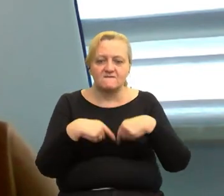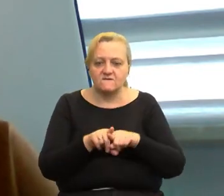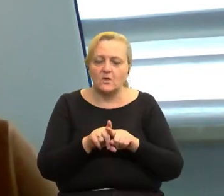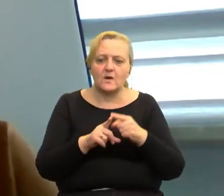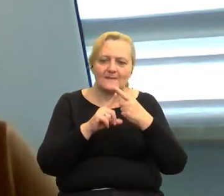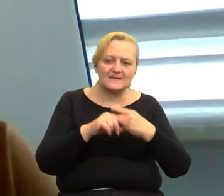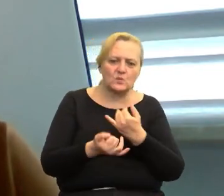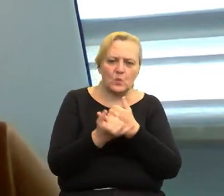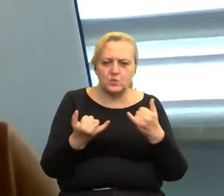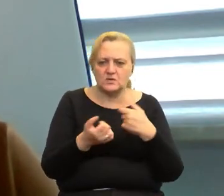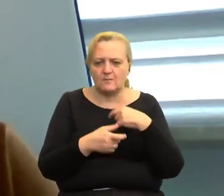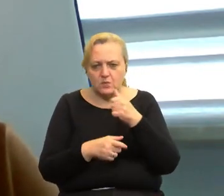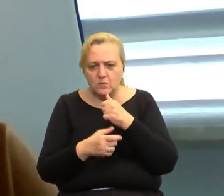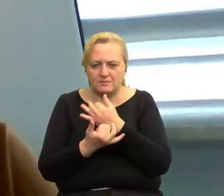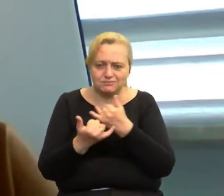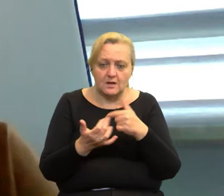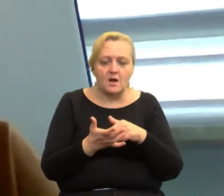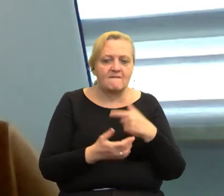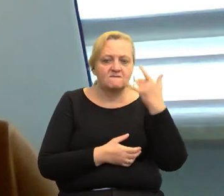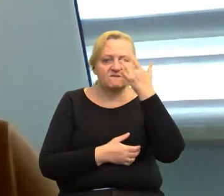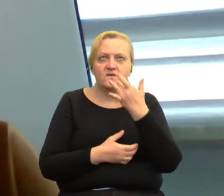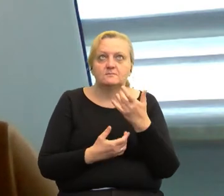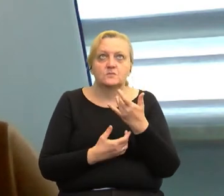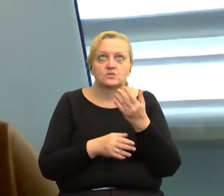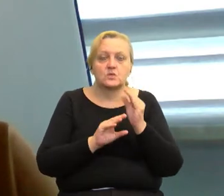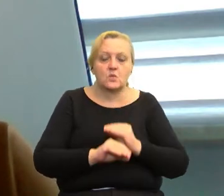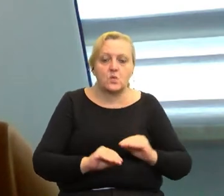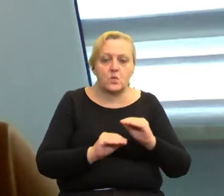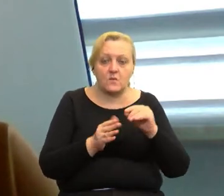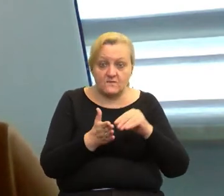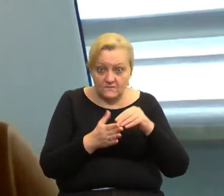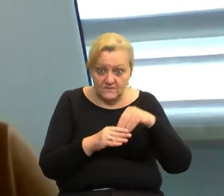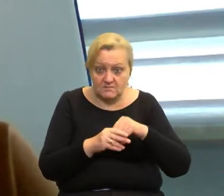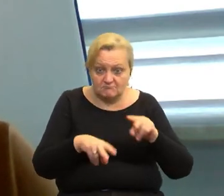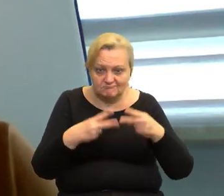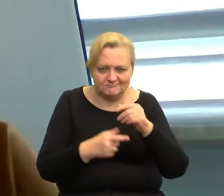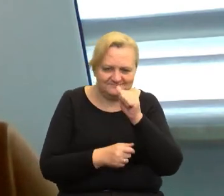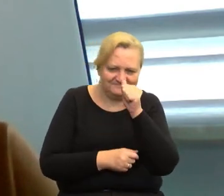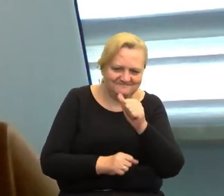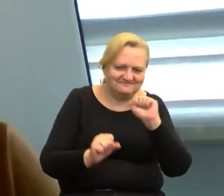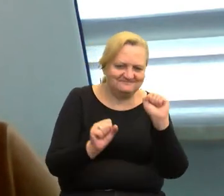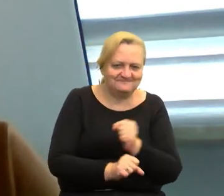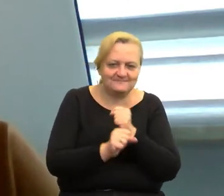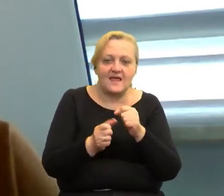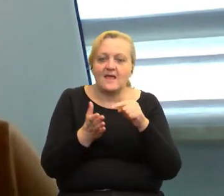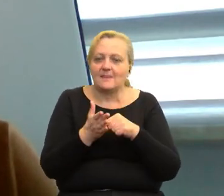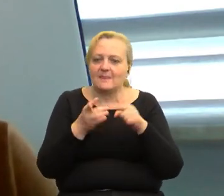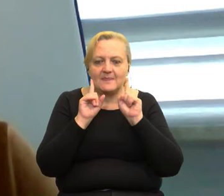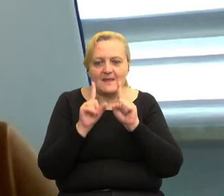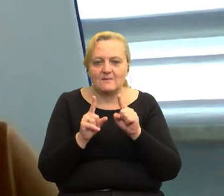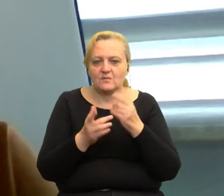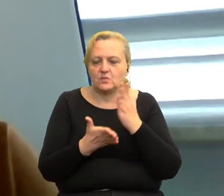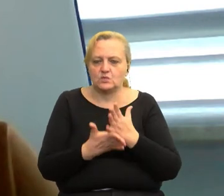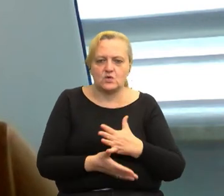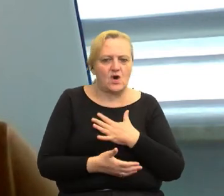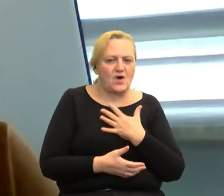testy, więc kompletnie nie wyobrażaliśmy sobie zrobienia szkoleń w formie online i to się wiązało z tym, że naprawdę już mieliśmy takie